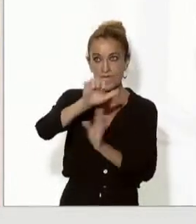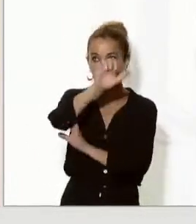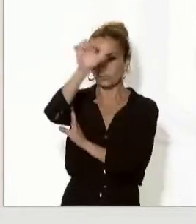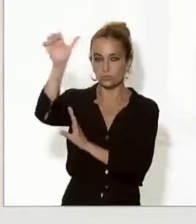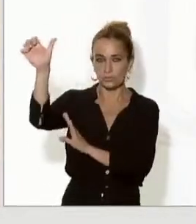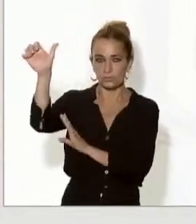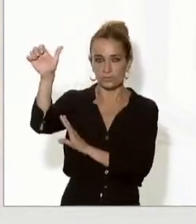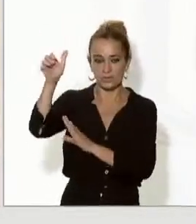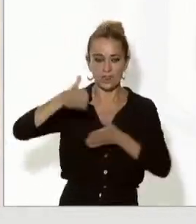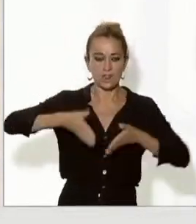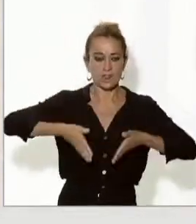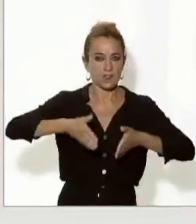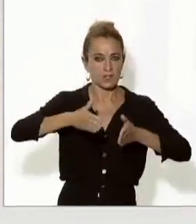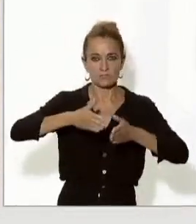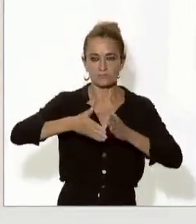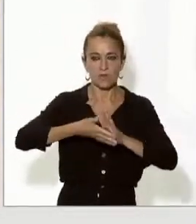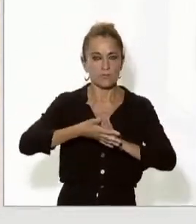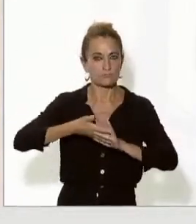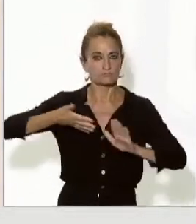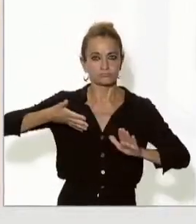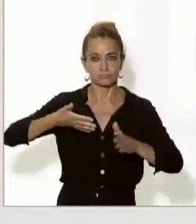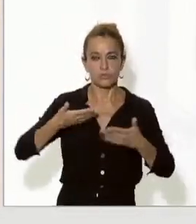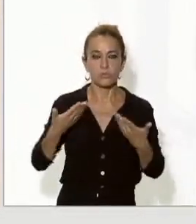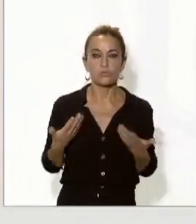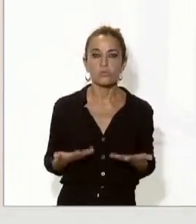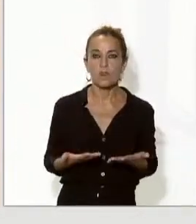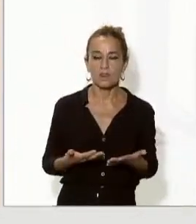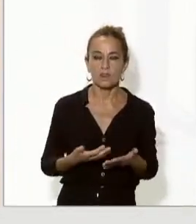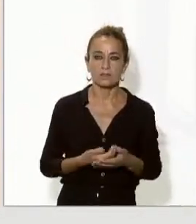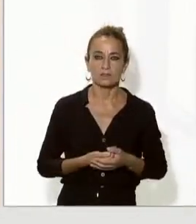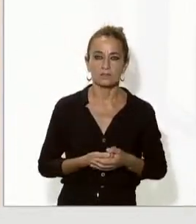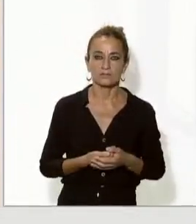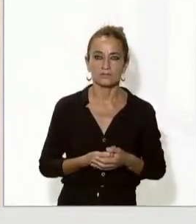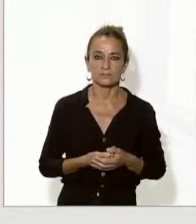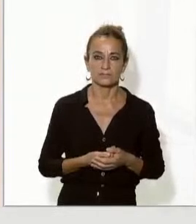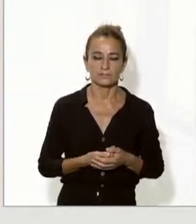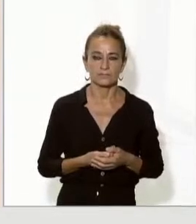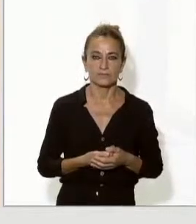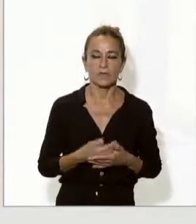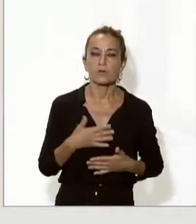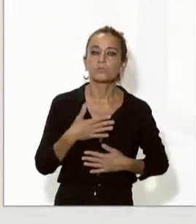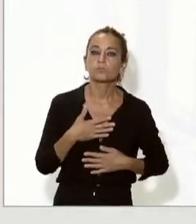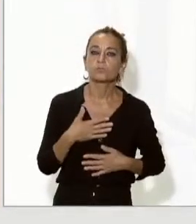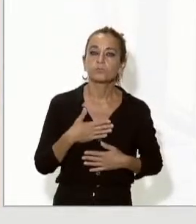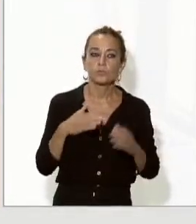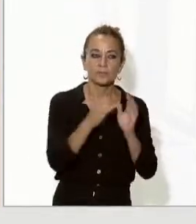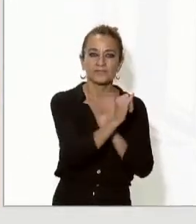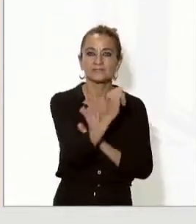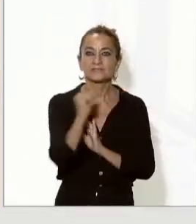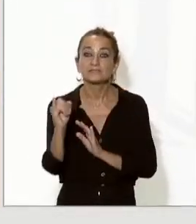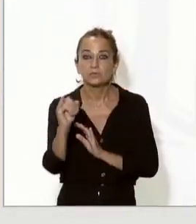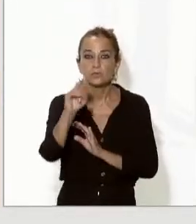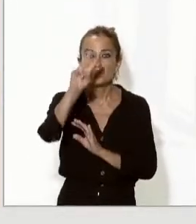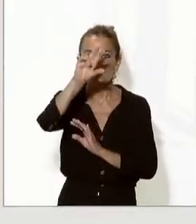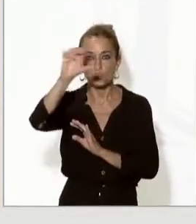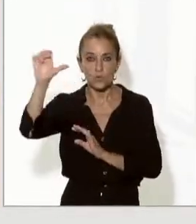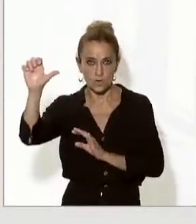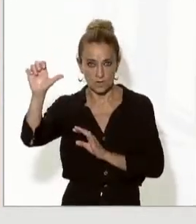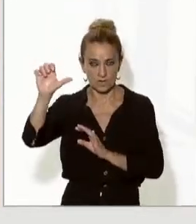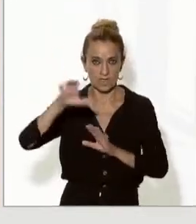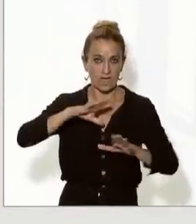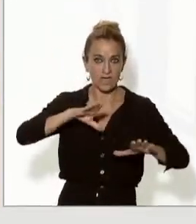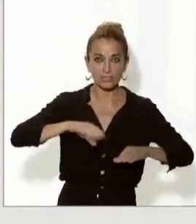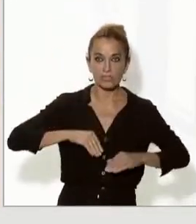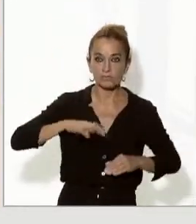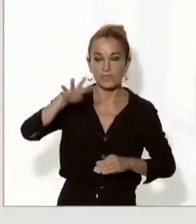més ràpida i plena en aquest sentit és que les pròpies institucions de la Unió Europea adoptin el català com a llengua